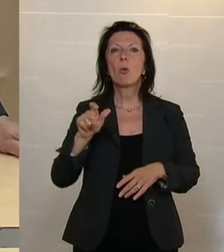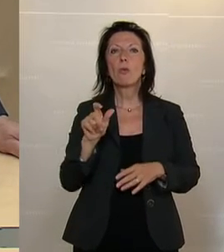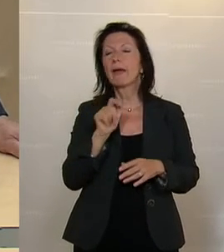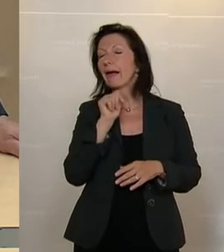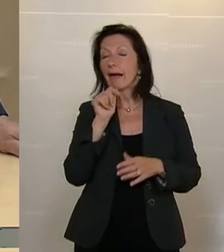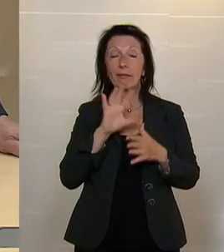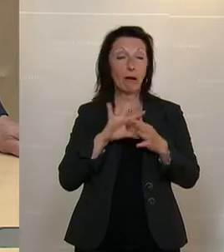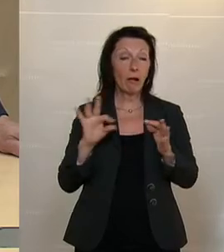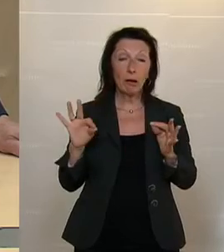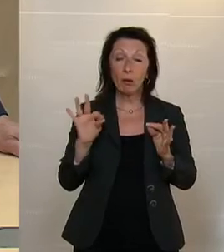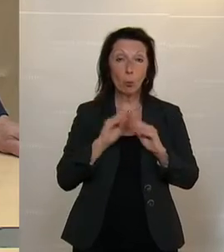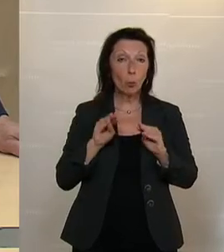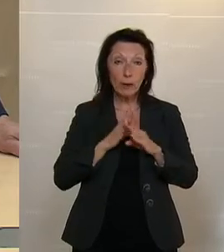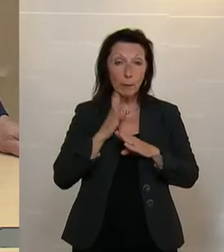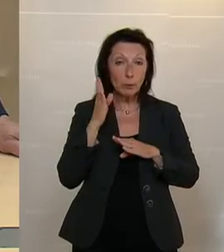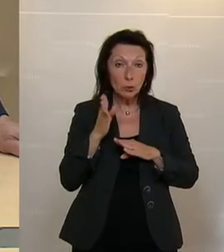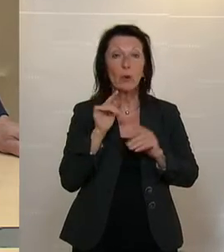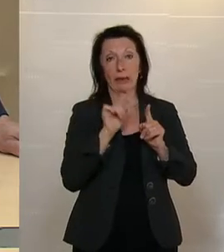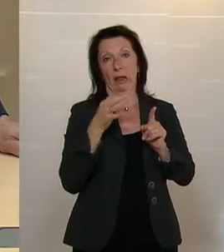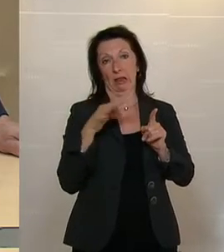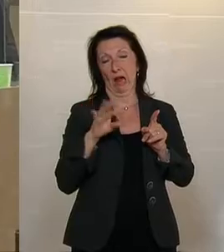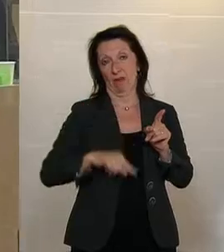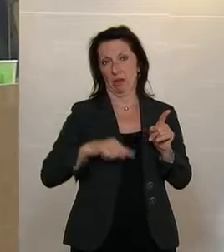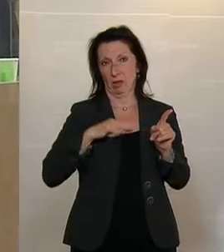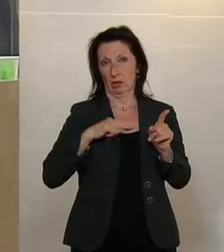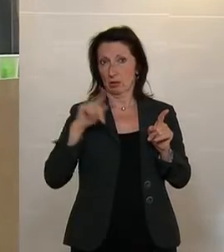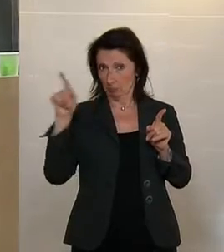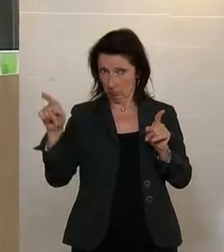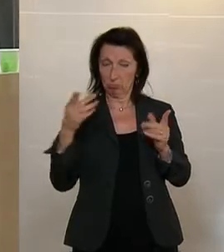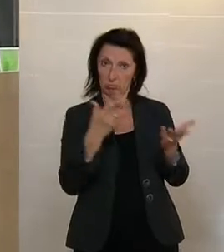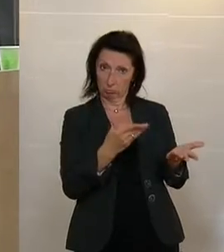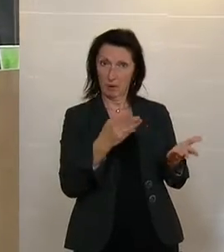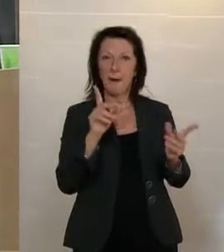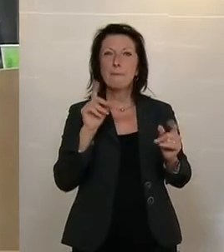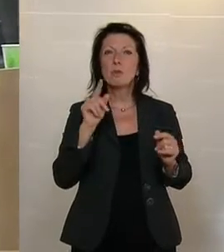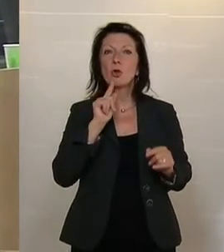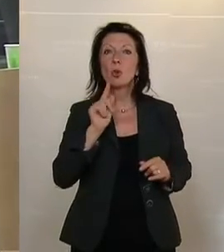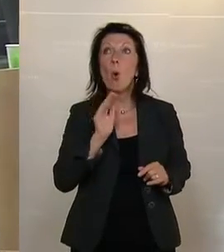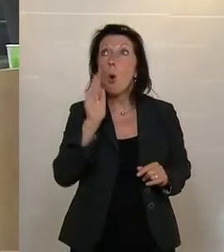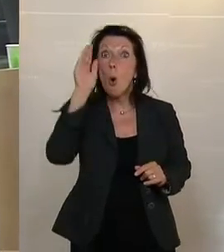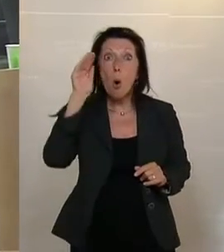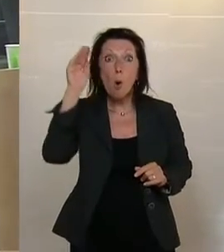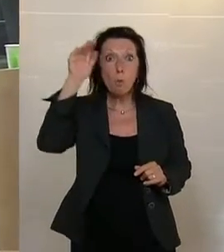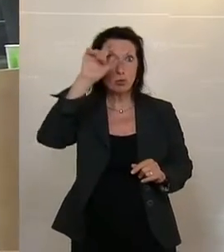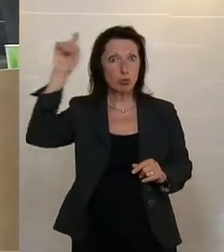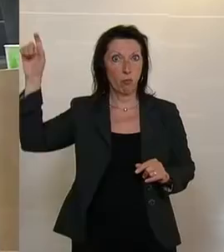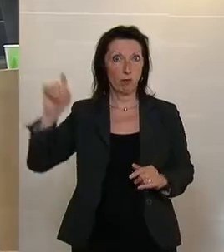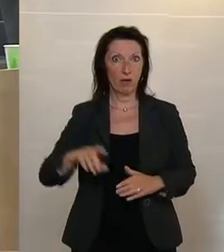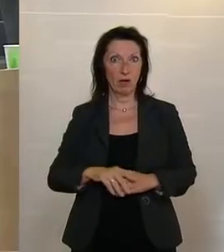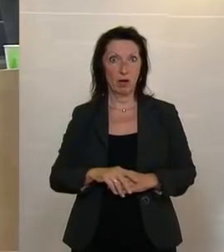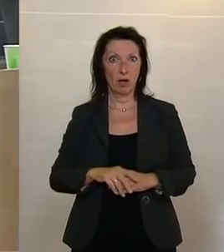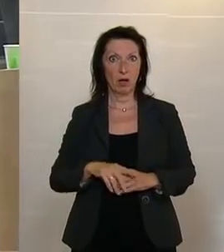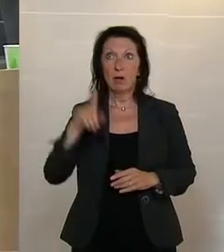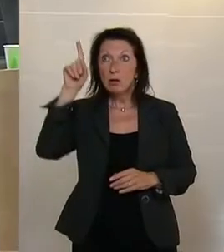Religionsunterricht besuchen. Sie ermöglichen nur der Oberstufe einen